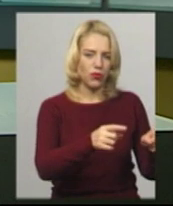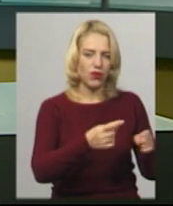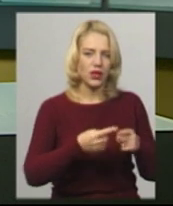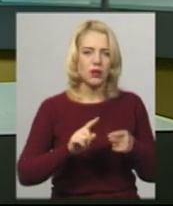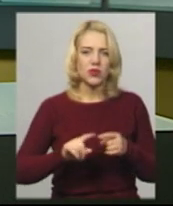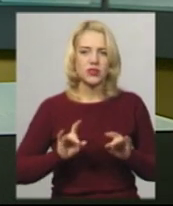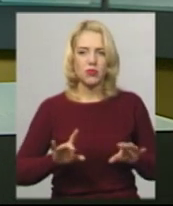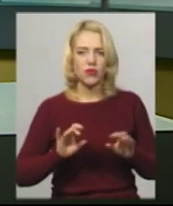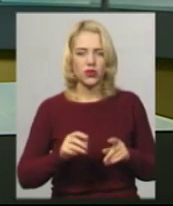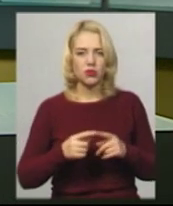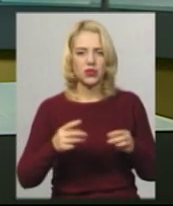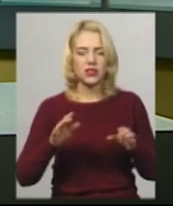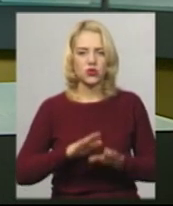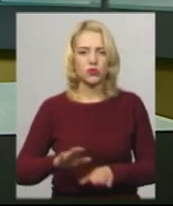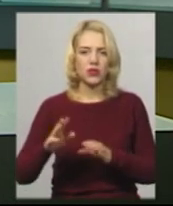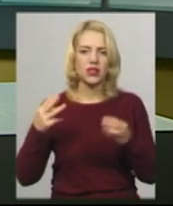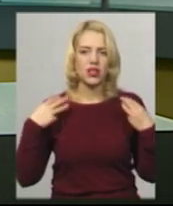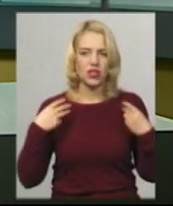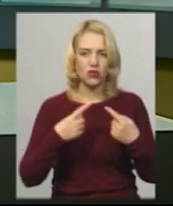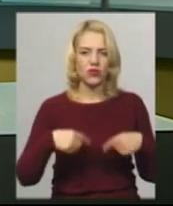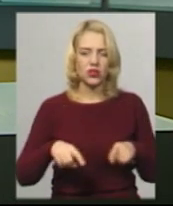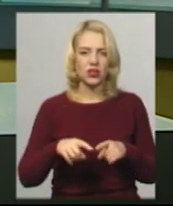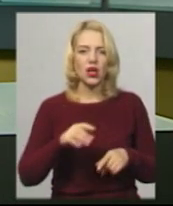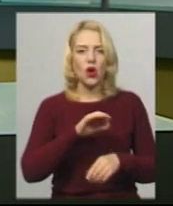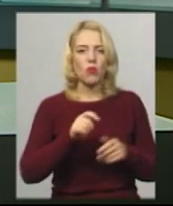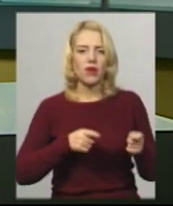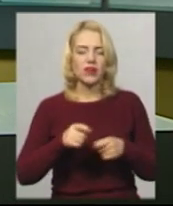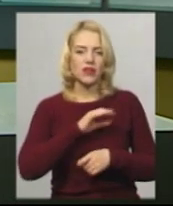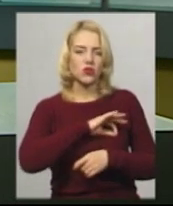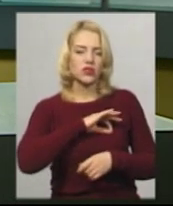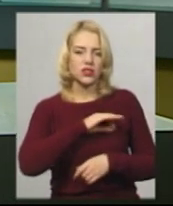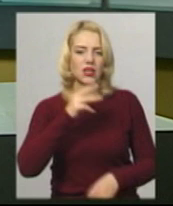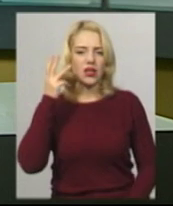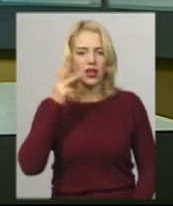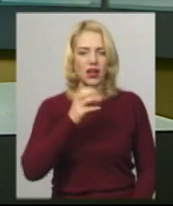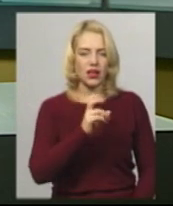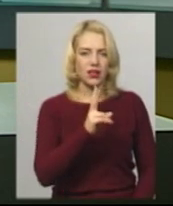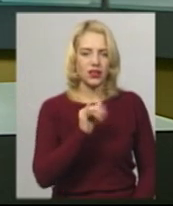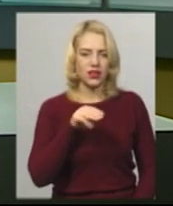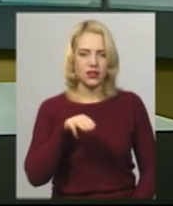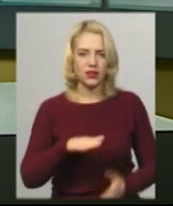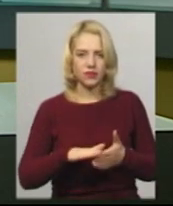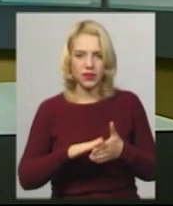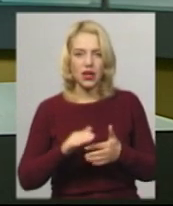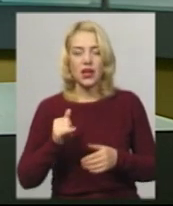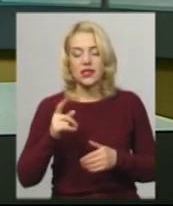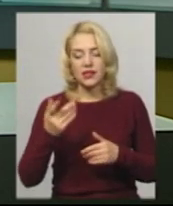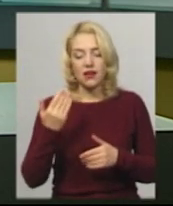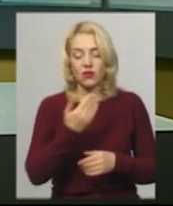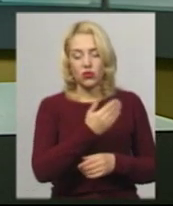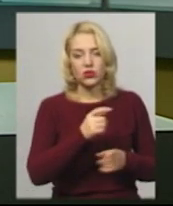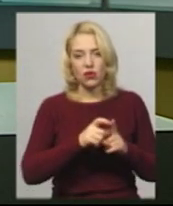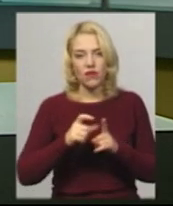начальника відділу Державної виконавчої служби управління юстиції Хмельниччини Андрій Кіт. За його словами, у керівництва «Шепетівка